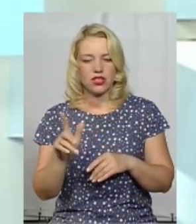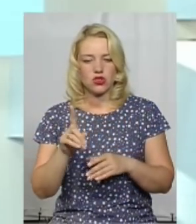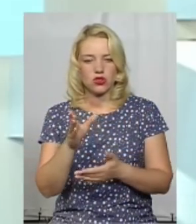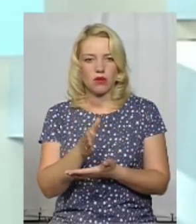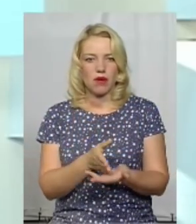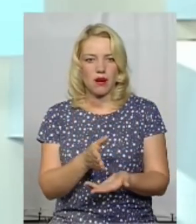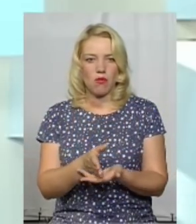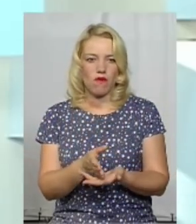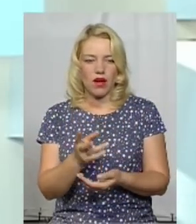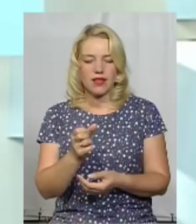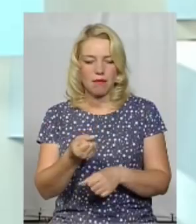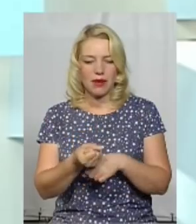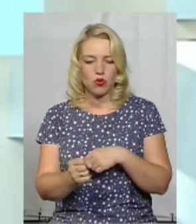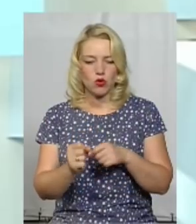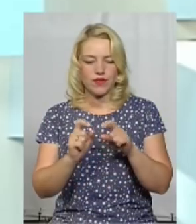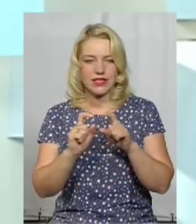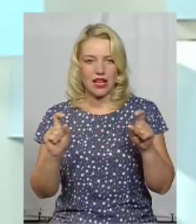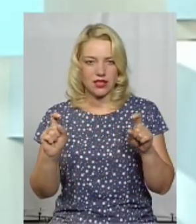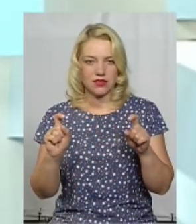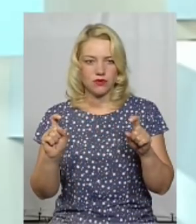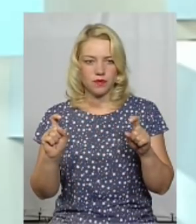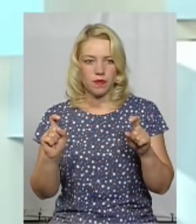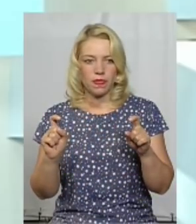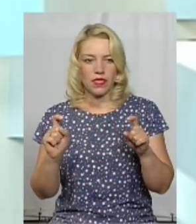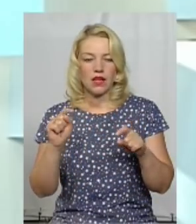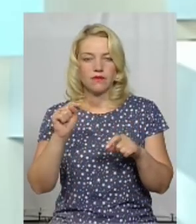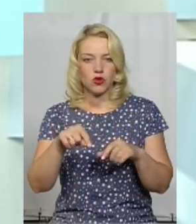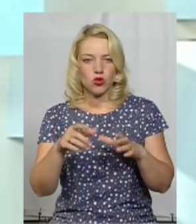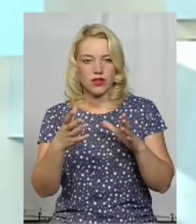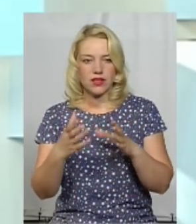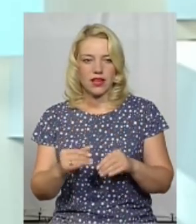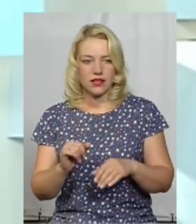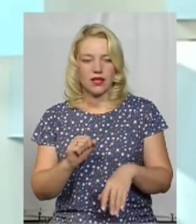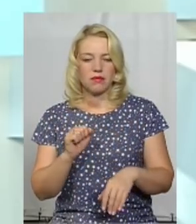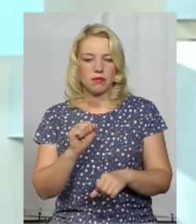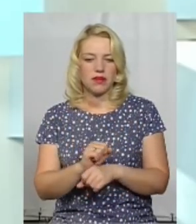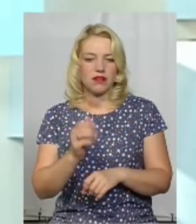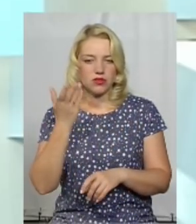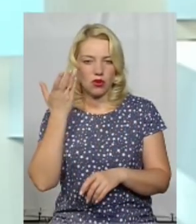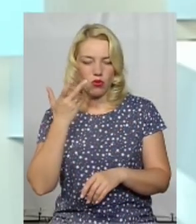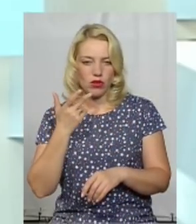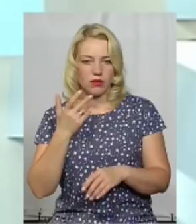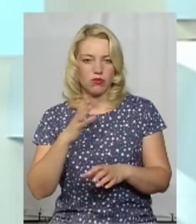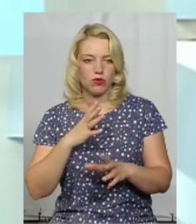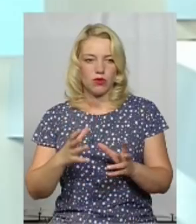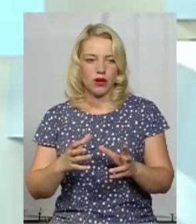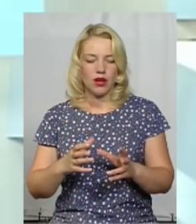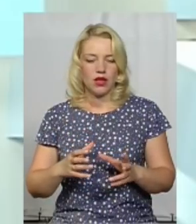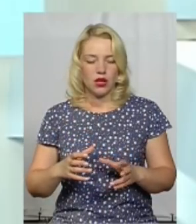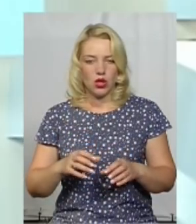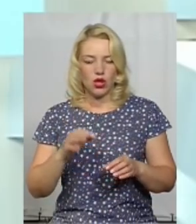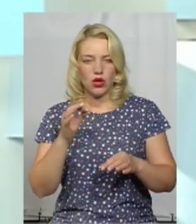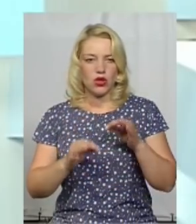перебування в примусових заходів в той же ж день і припиняється, коли воно прийнято судом,